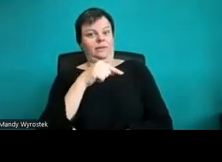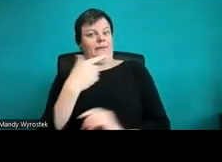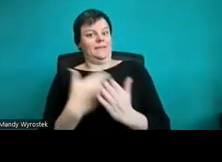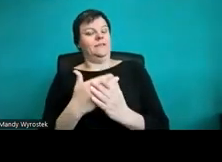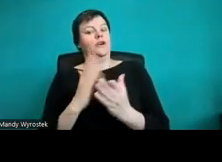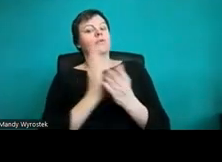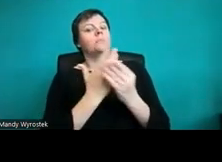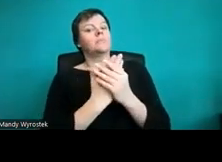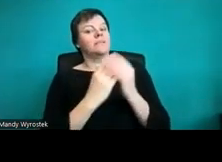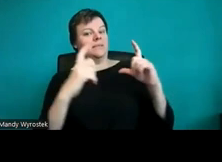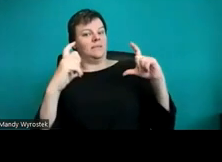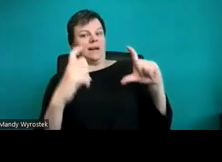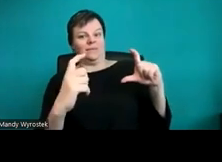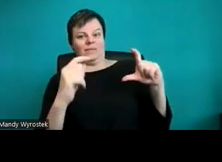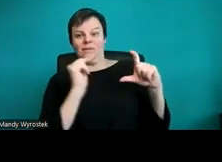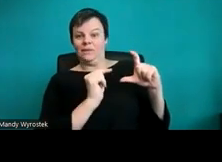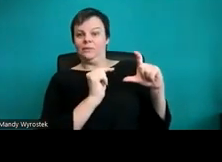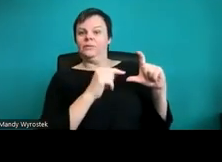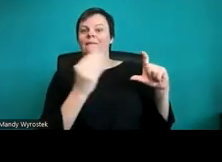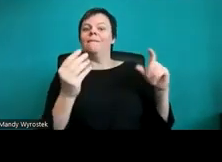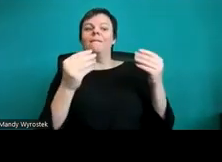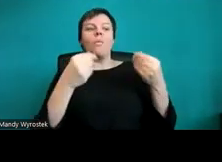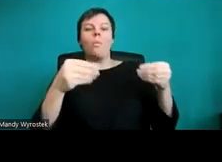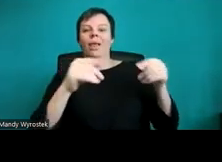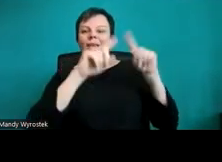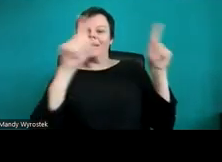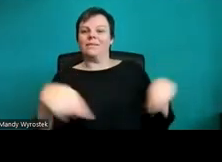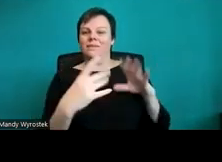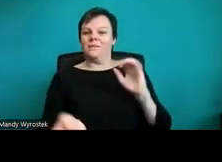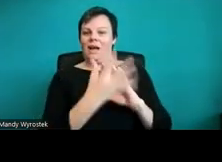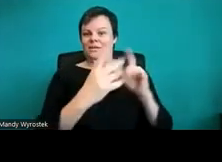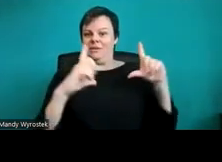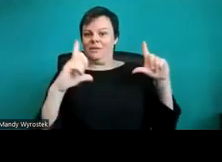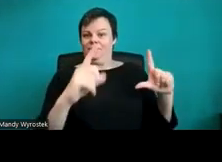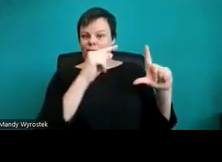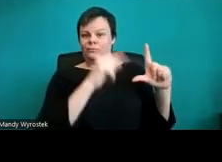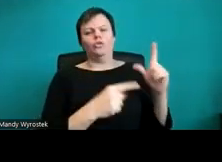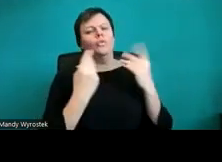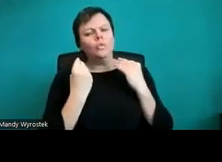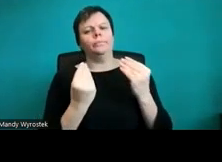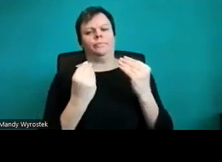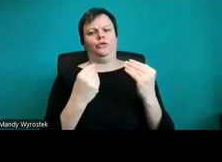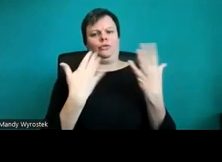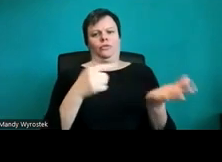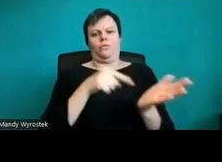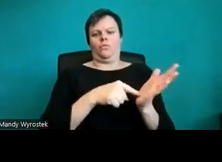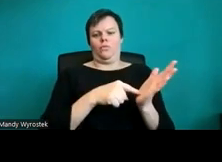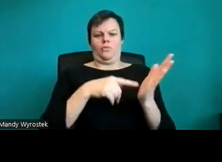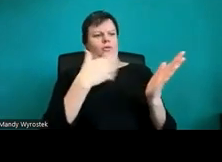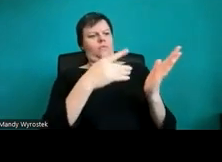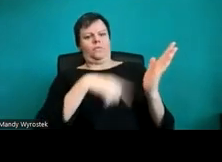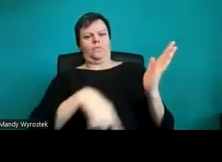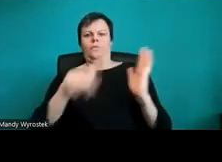Und so typischerweise hat man ja so eine Folie, die aus dem Titel besteht.